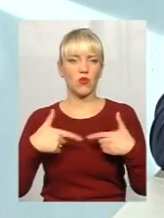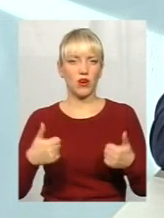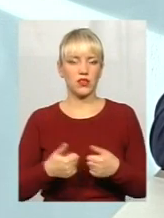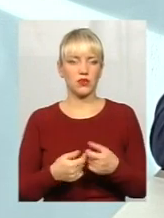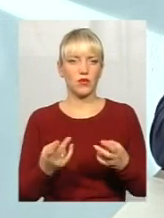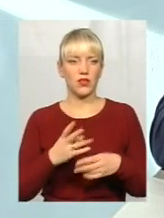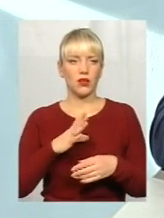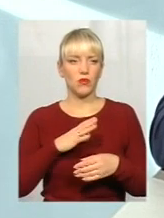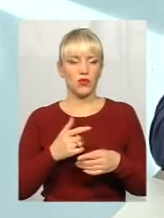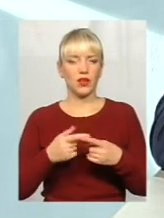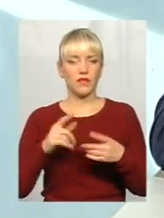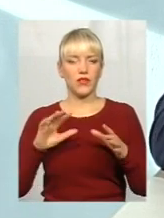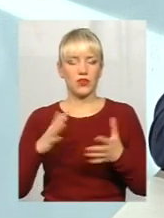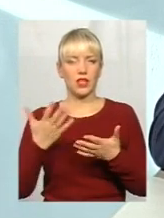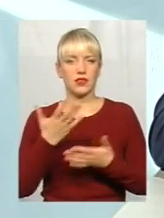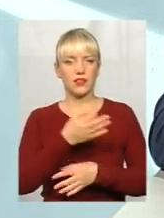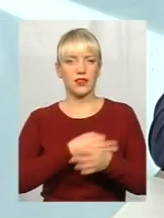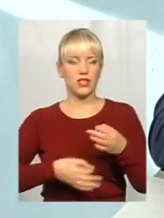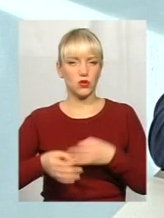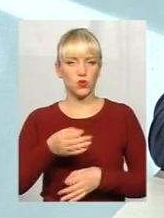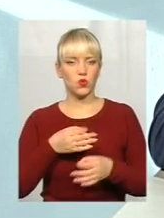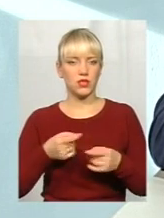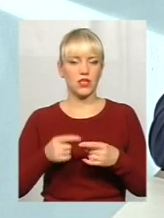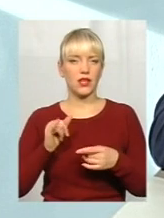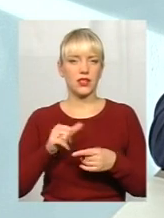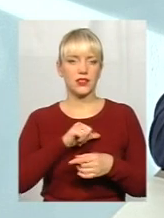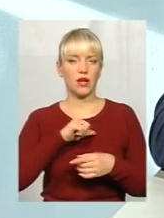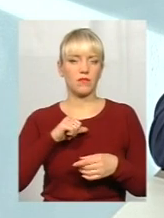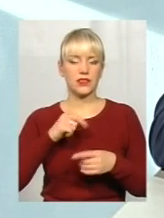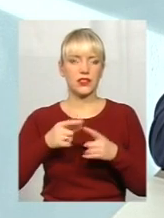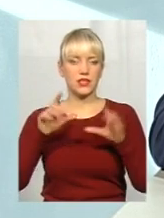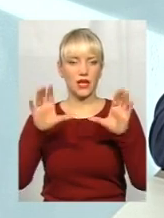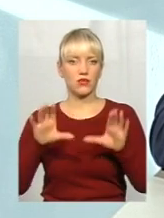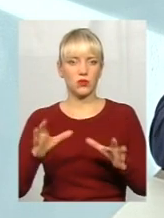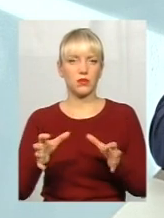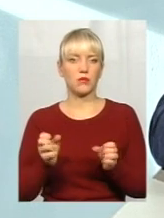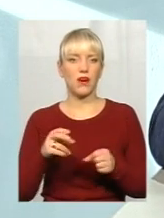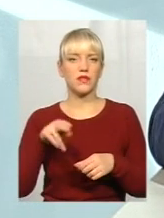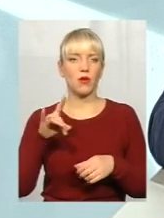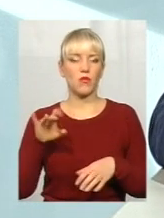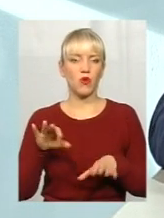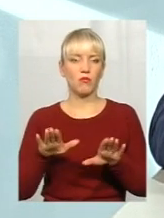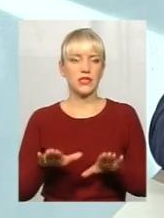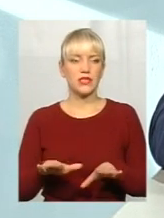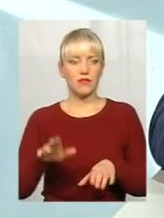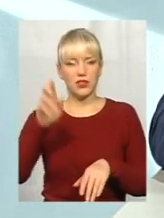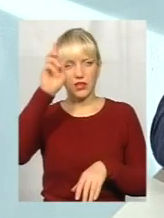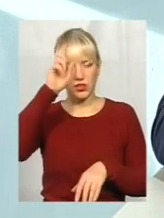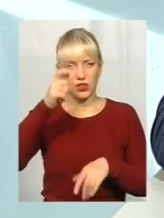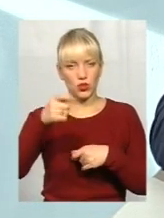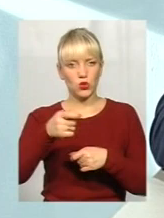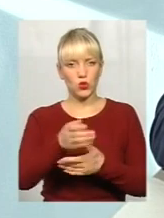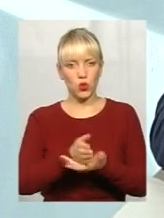відбутися за задумом якась дискусія. І треба сказати, що сам закон цей приймався про держслужбу,